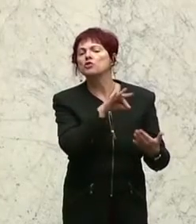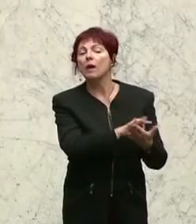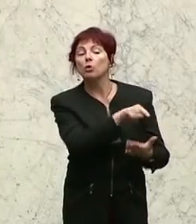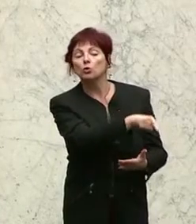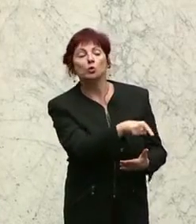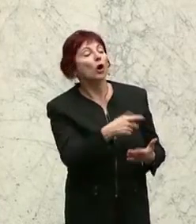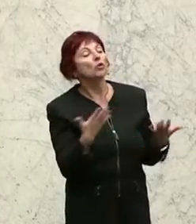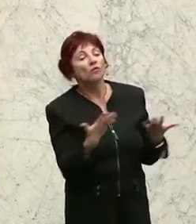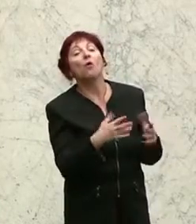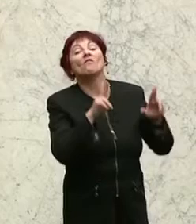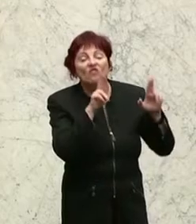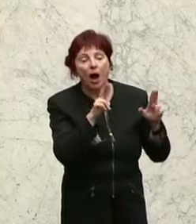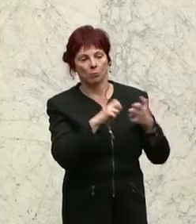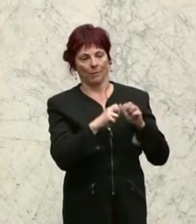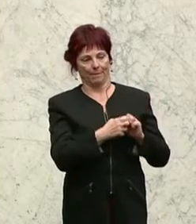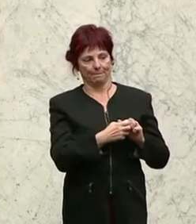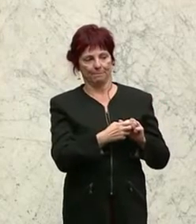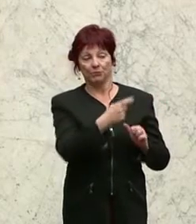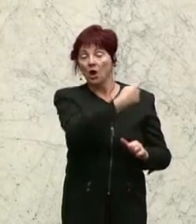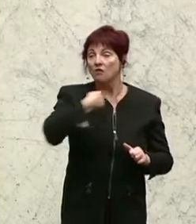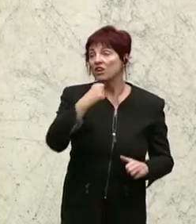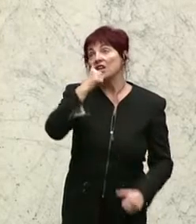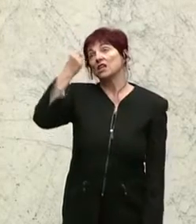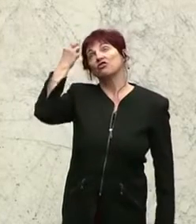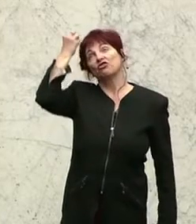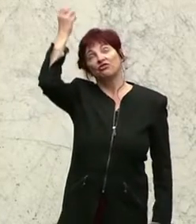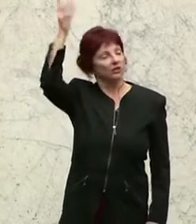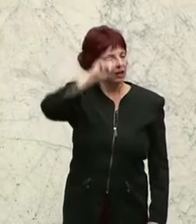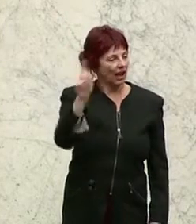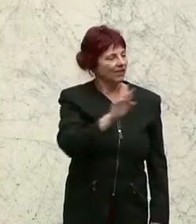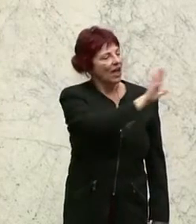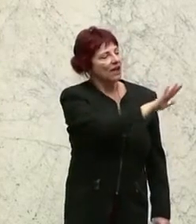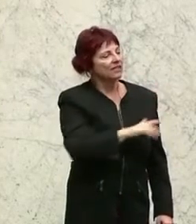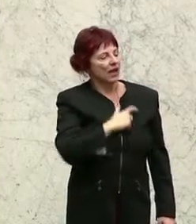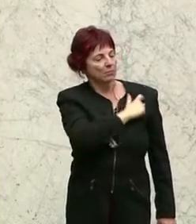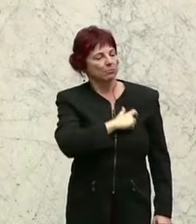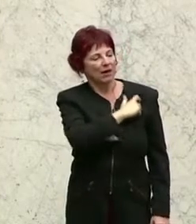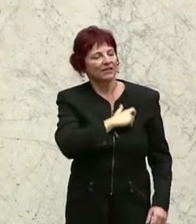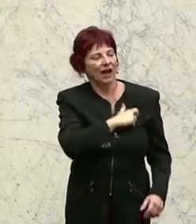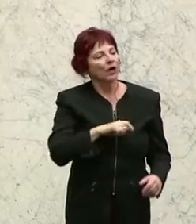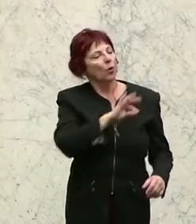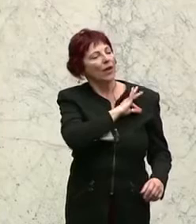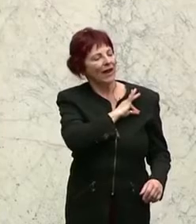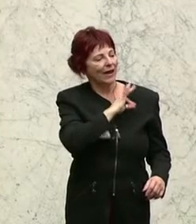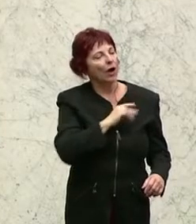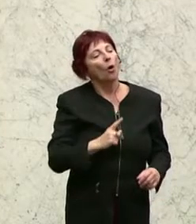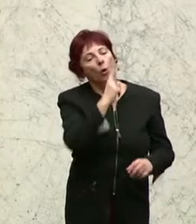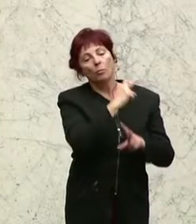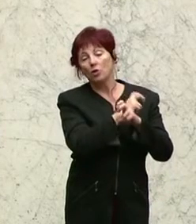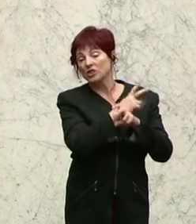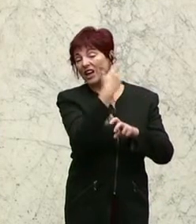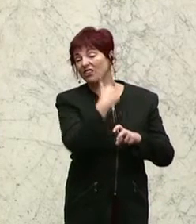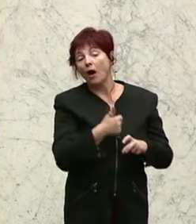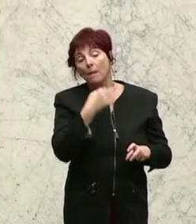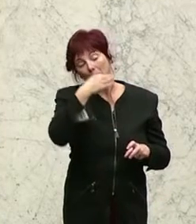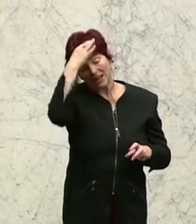Und die sind ja nicht von uns herbeigeredet. Ihr Parteifreund aus Oberösterreich, der Herr Kollege Schopf, hat hier Fotos und Bilder gezeigt, sozusagen die Ausschnitte der ORF-Sendung